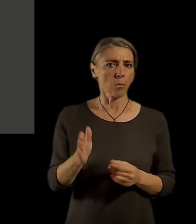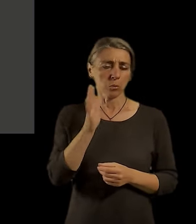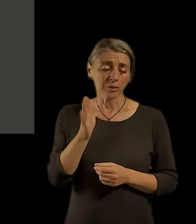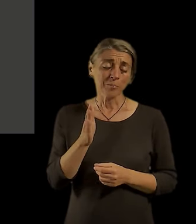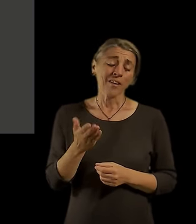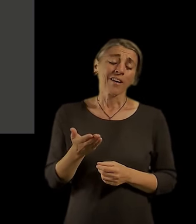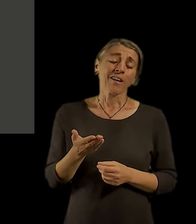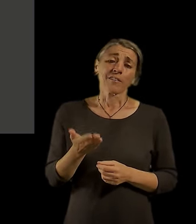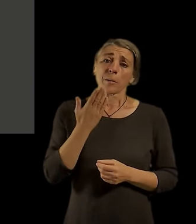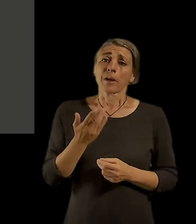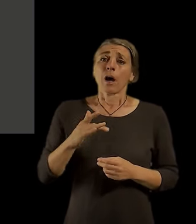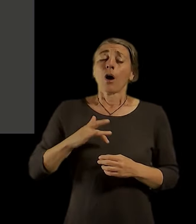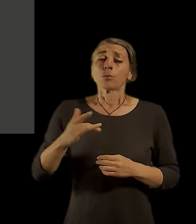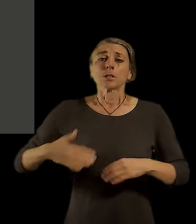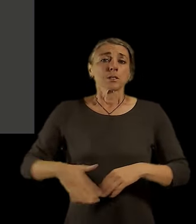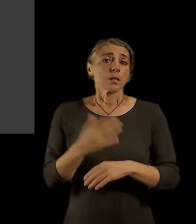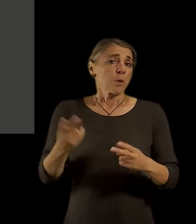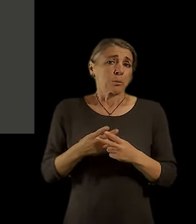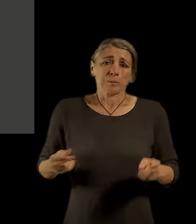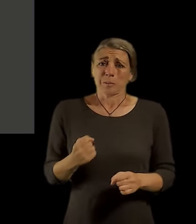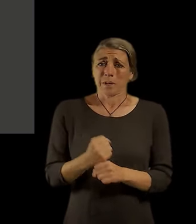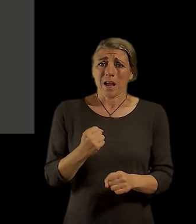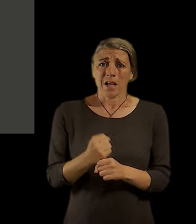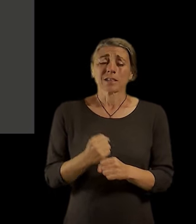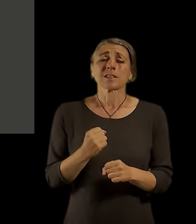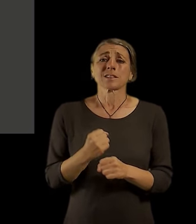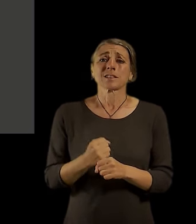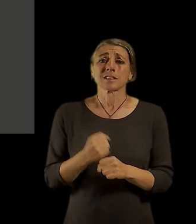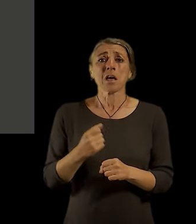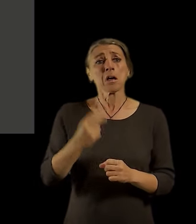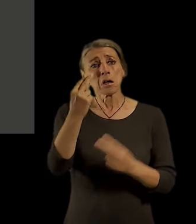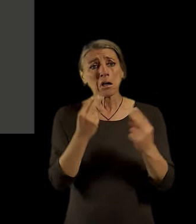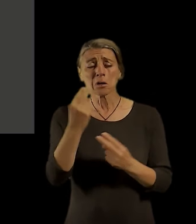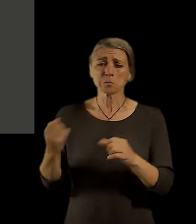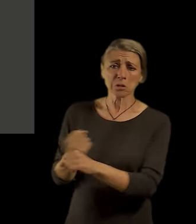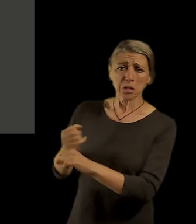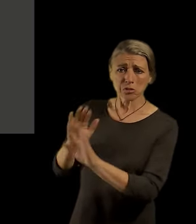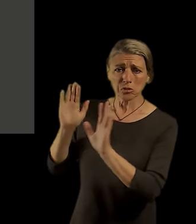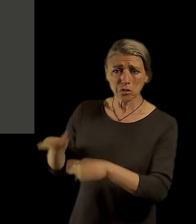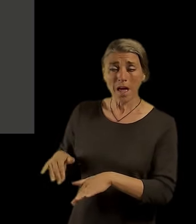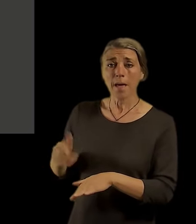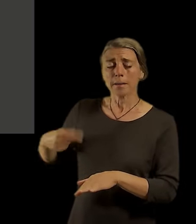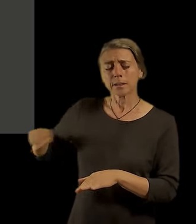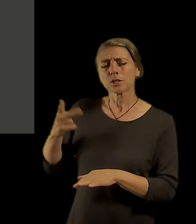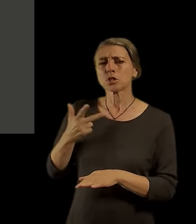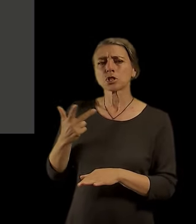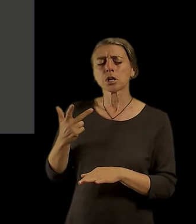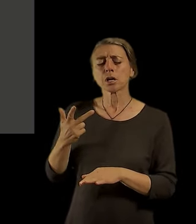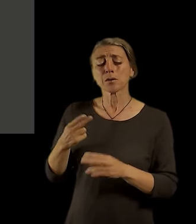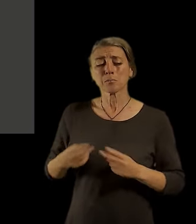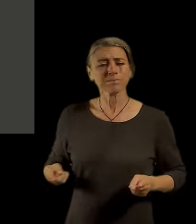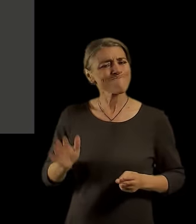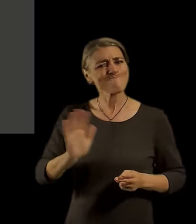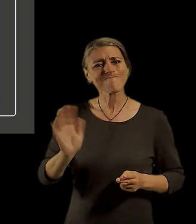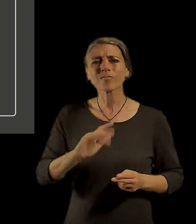ale zkusíme vás přesvědčit, že to tak úplně není, že je nakonec strašně důležitý přiložit